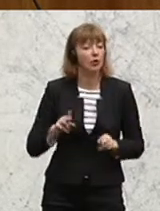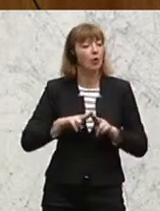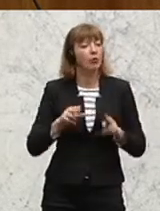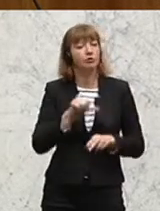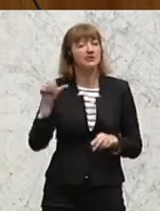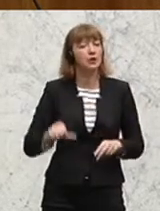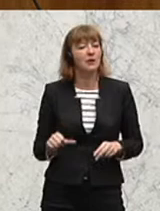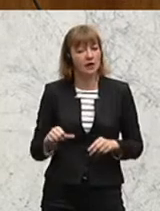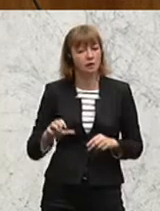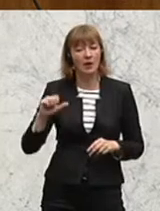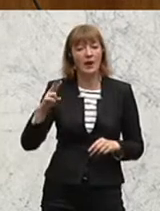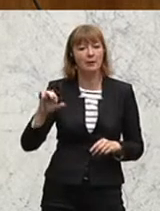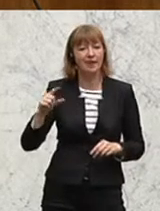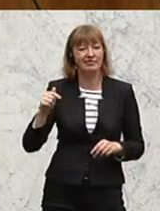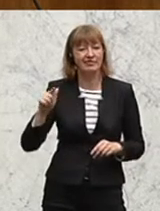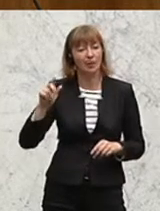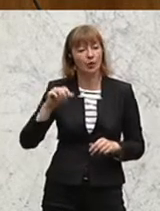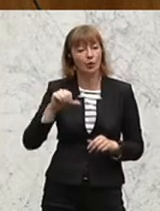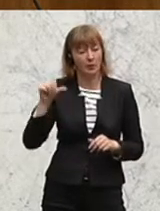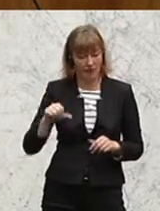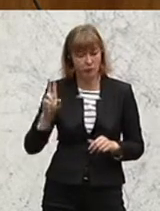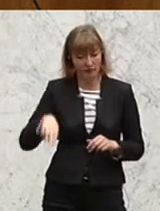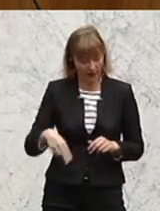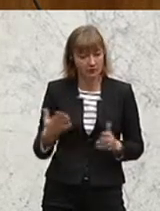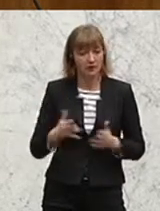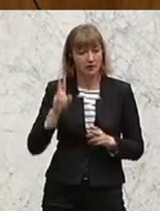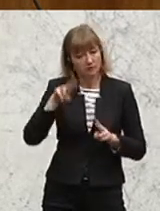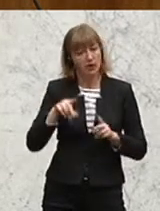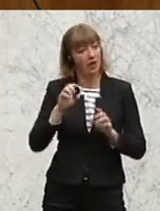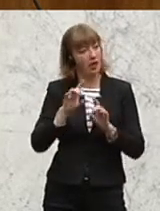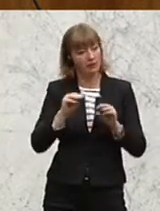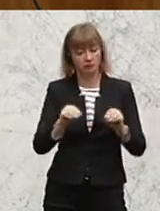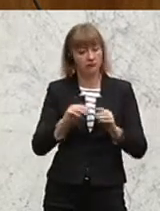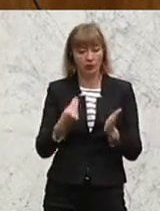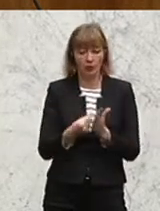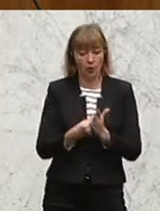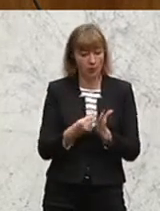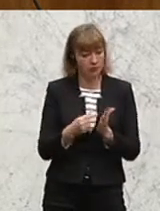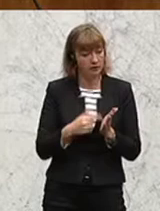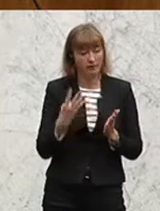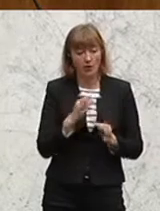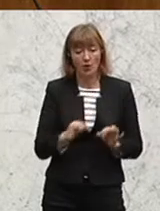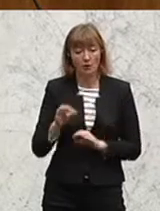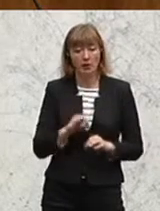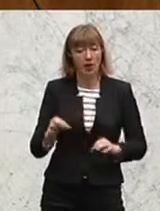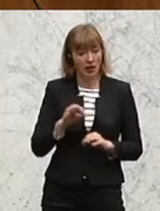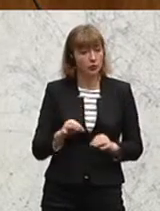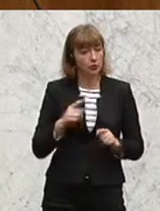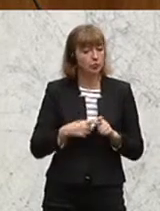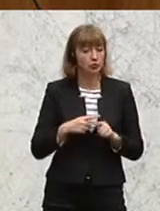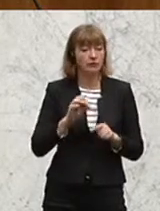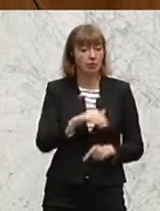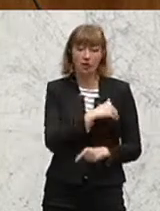Bundesgymnasium Albert Gasse in Wien, den Eltern, wird zu Beginn des Schuljahres gesagt, es werden aus Kostengründen die vier Vorbereitungsstunden für die Matura